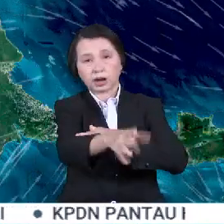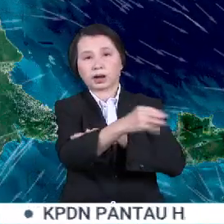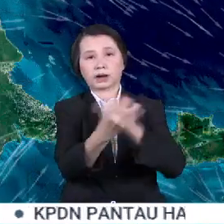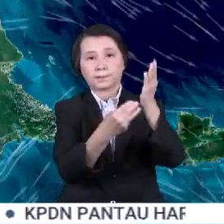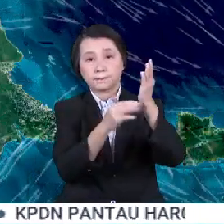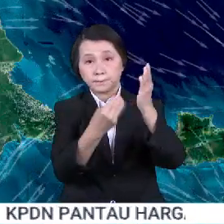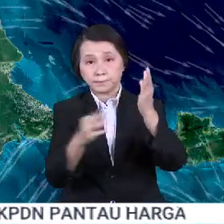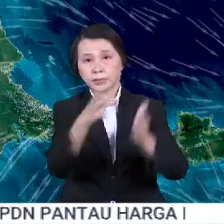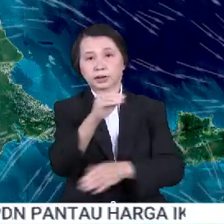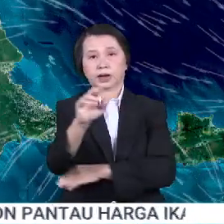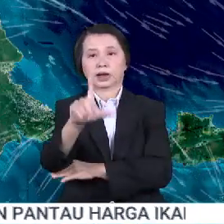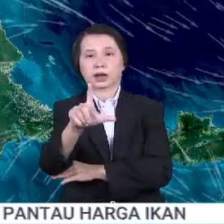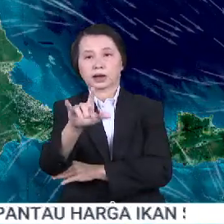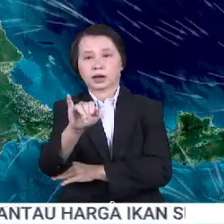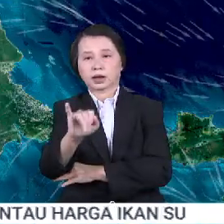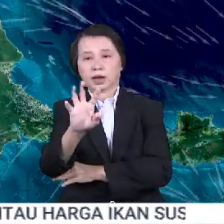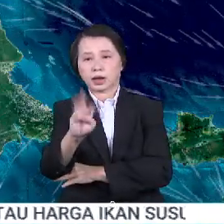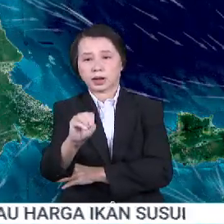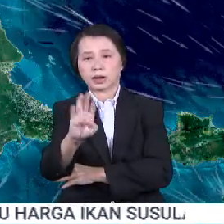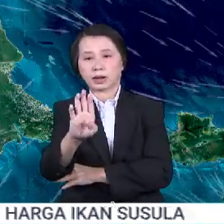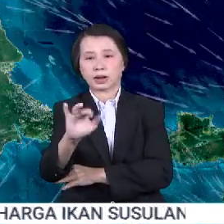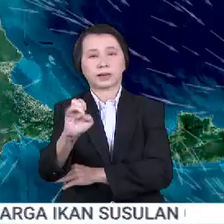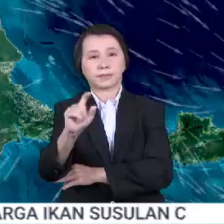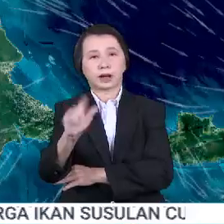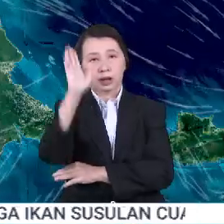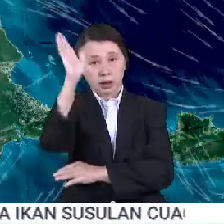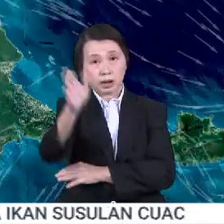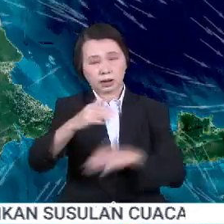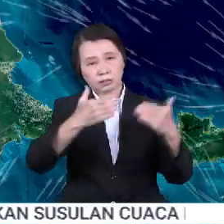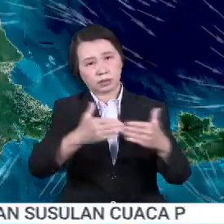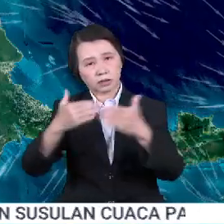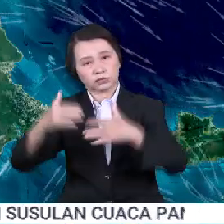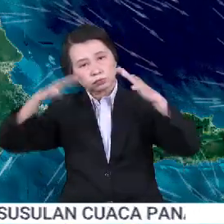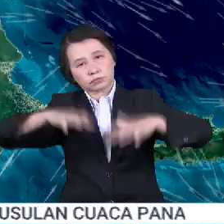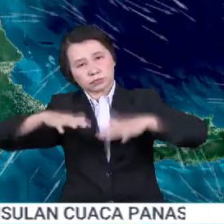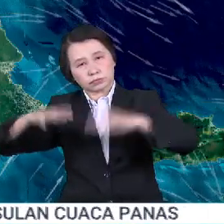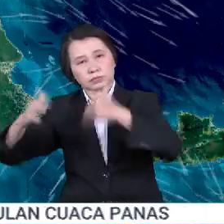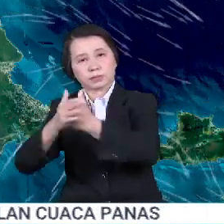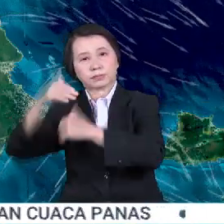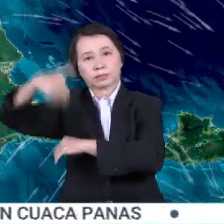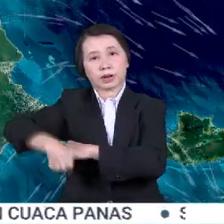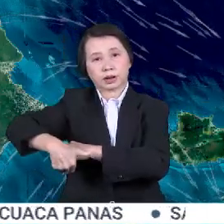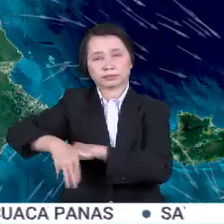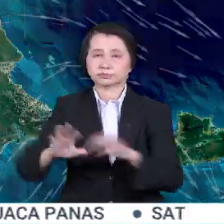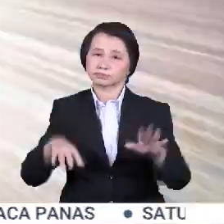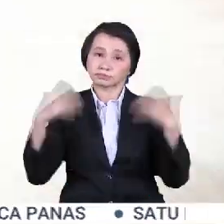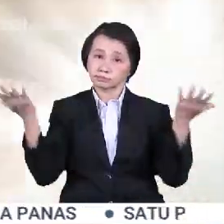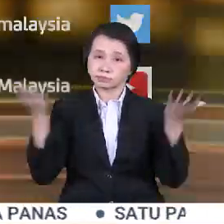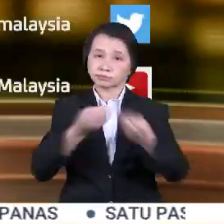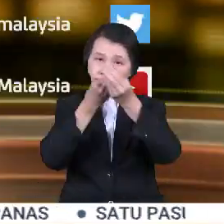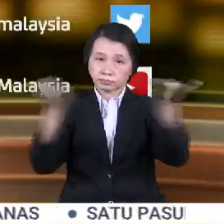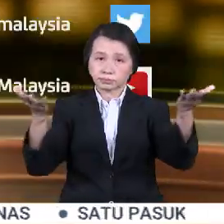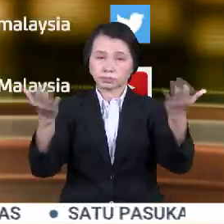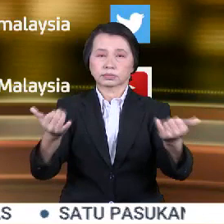miri dan limbang. Dijangkakan ia akan berlanjutan sehingga ke awal malam nanti. Sekian saja informasi cuaca untuk